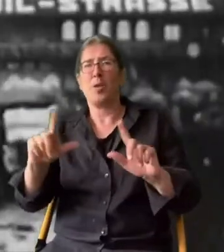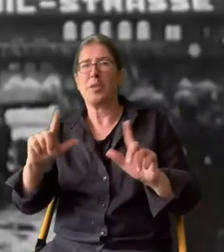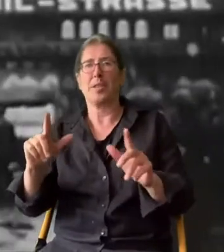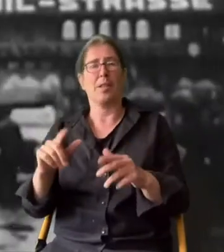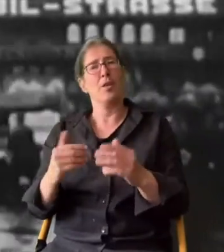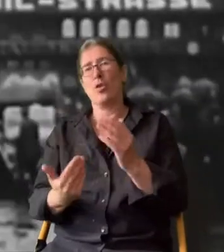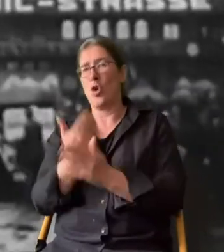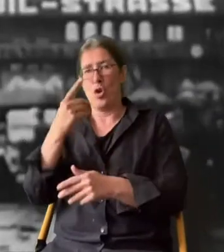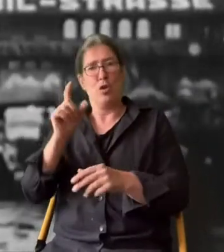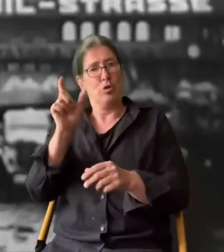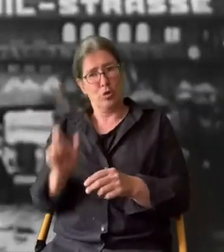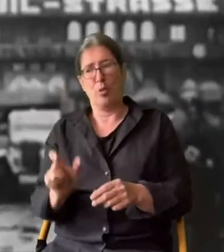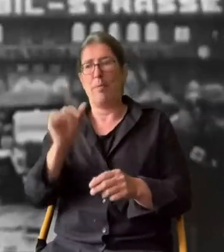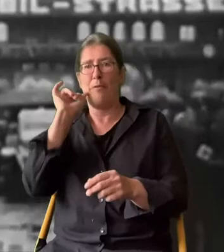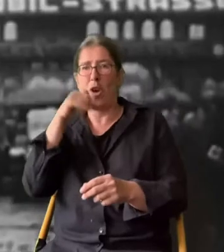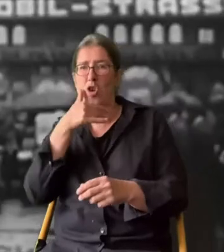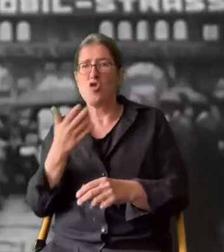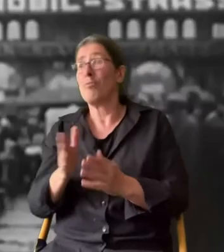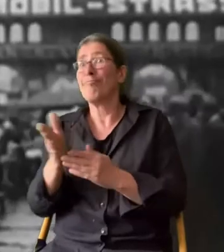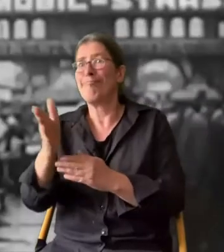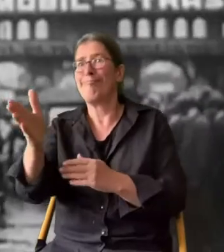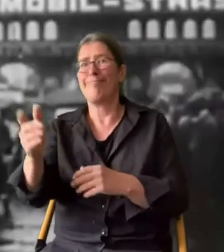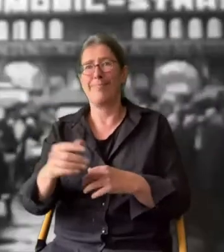verkörpert sie einen ganz neuen Typus Frau.